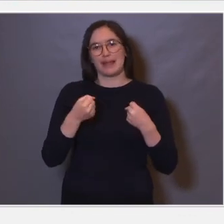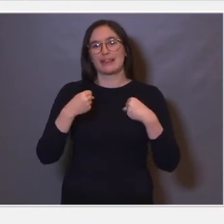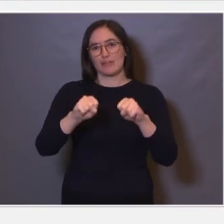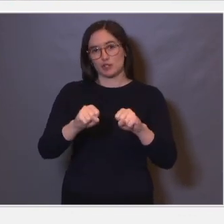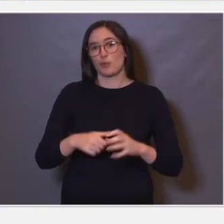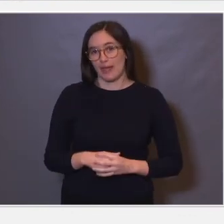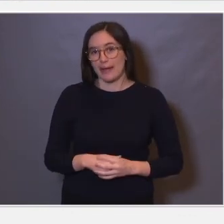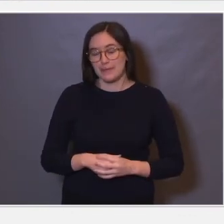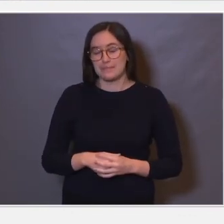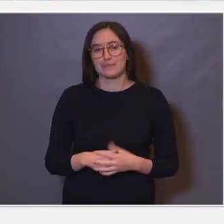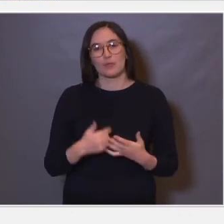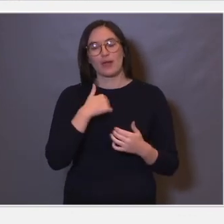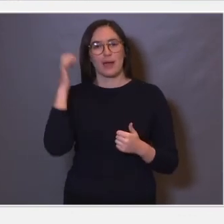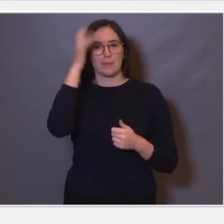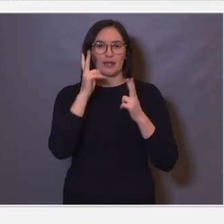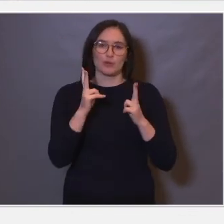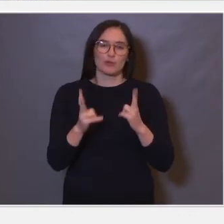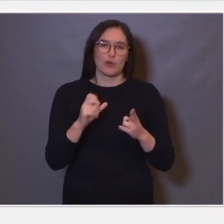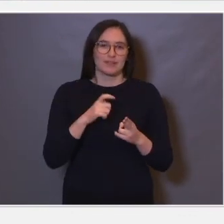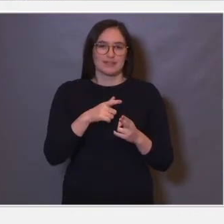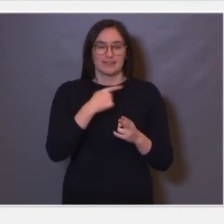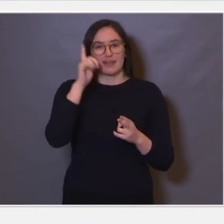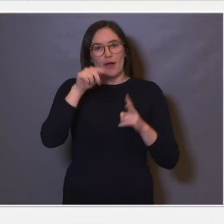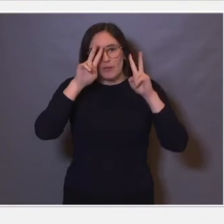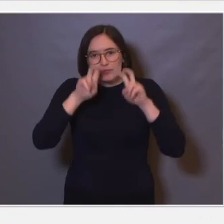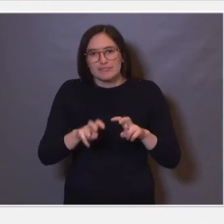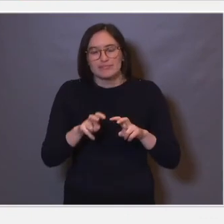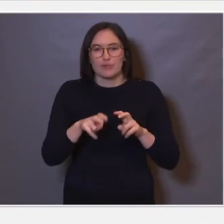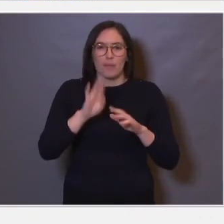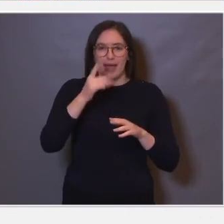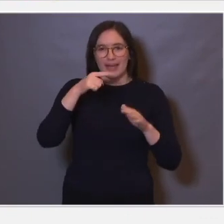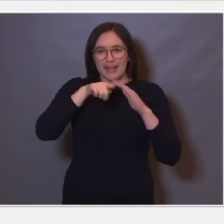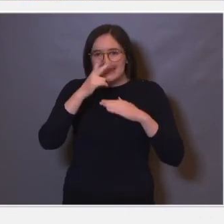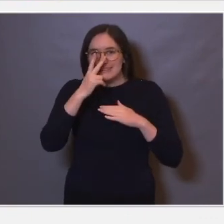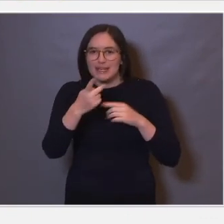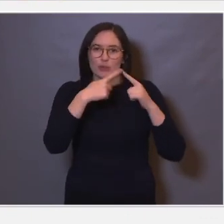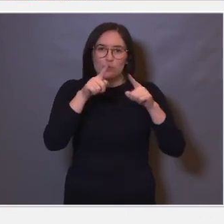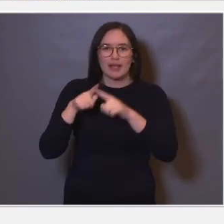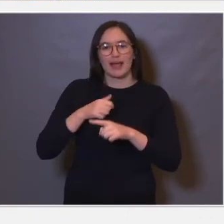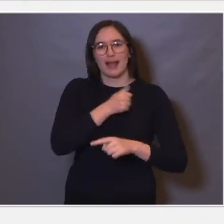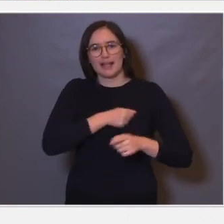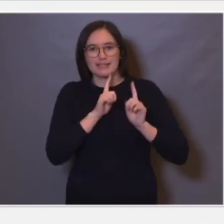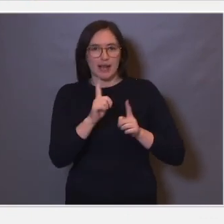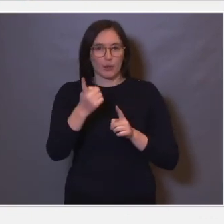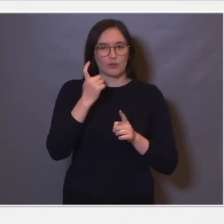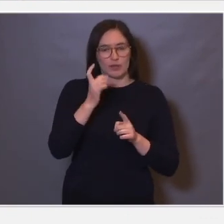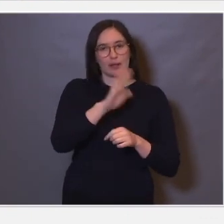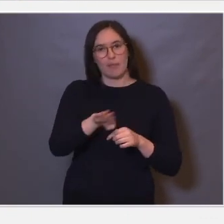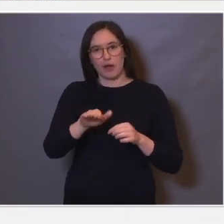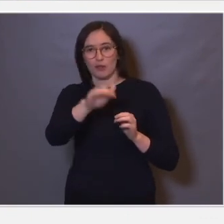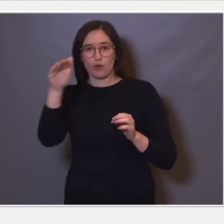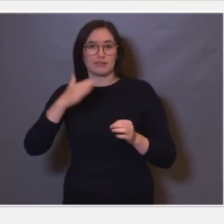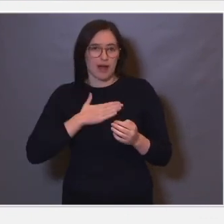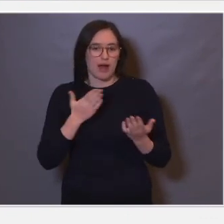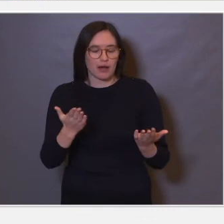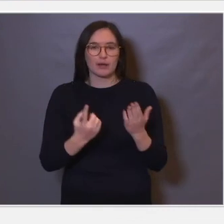Og så mener jeg også at hvis vi kan studere og få mer innsikt om de ulike lidelsene og utfordringene som barn eller voksne har, så kan det også